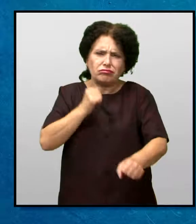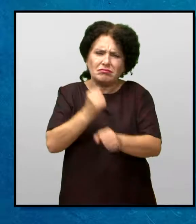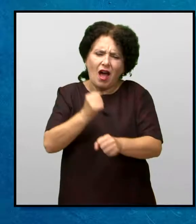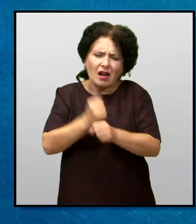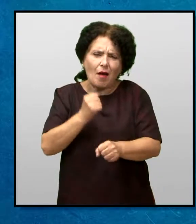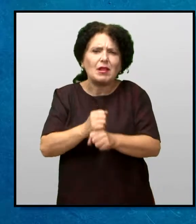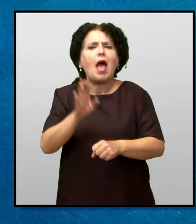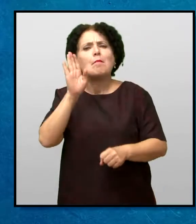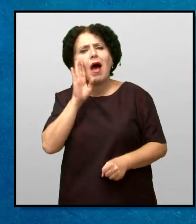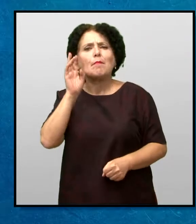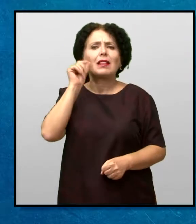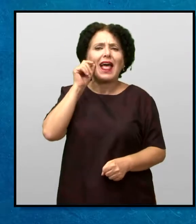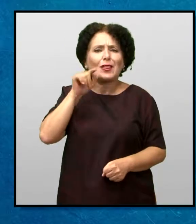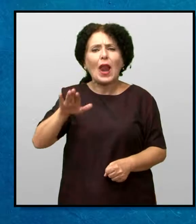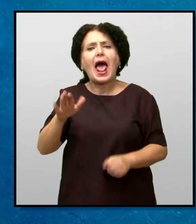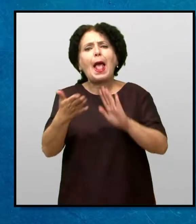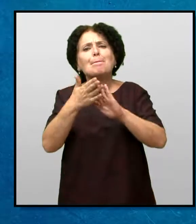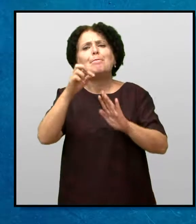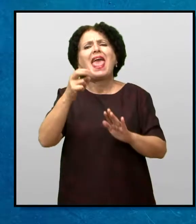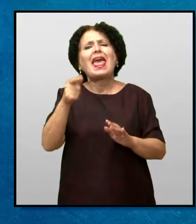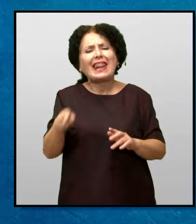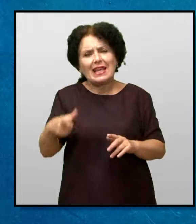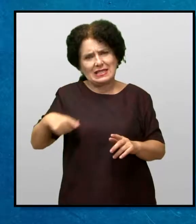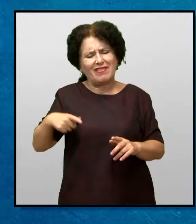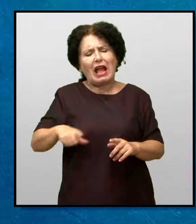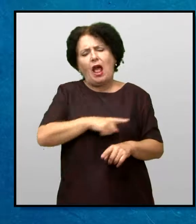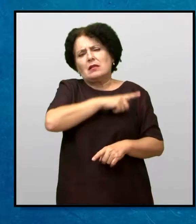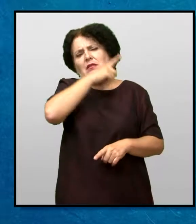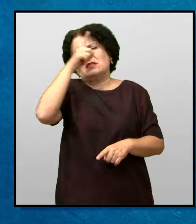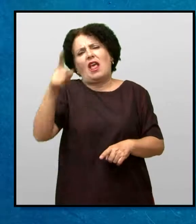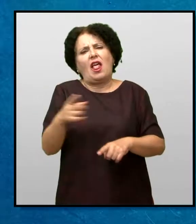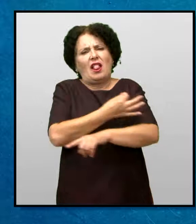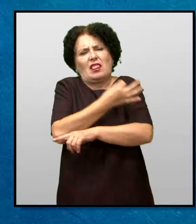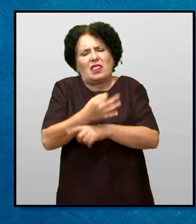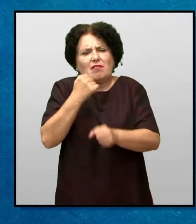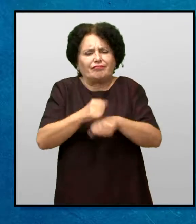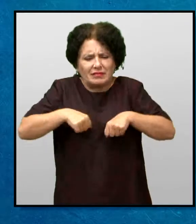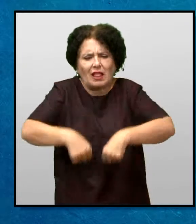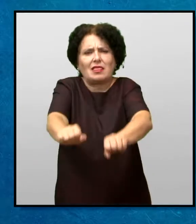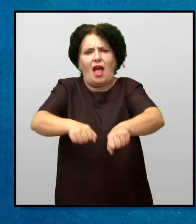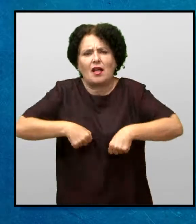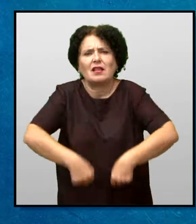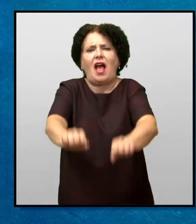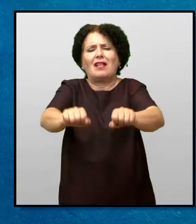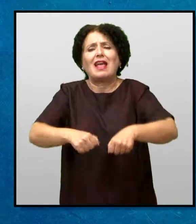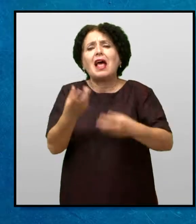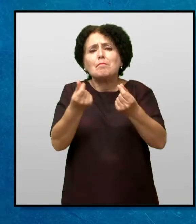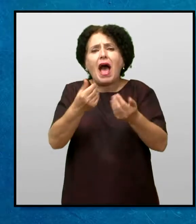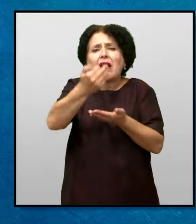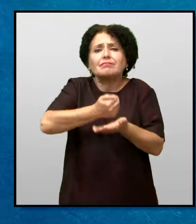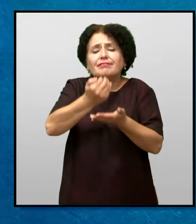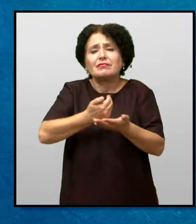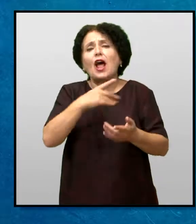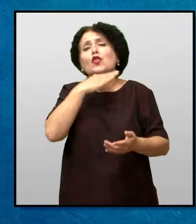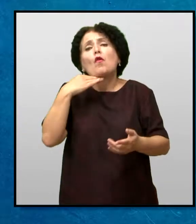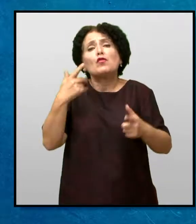Таткото и мајката намери работеа по цел ден Тка е ики платно за да можат да заработат доволно